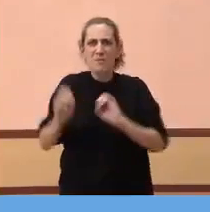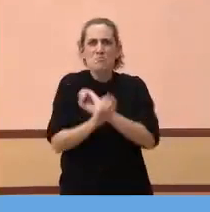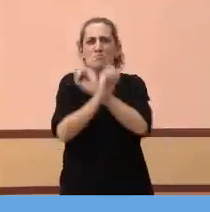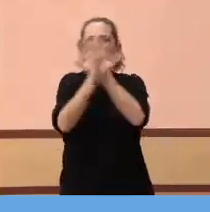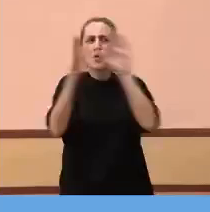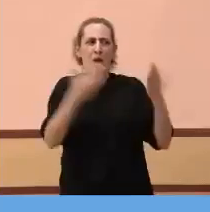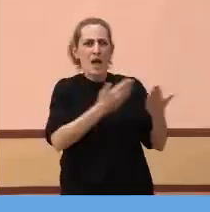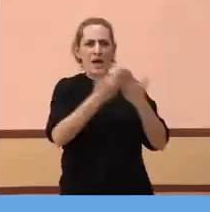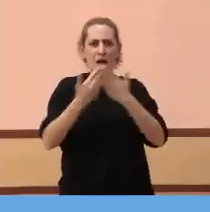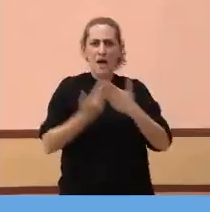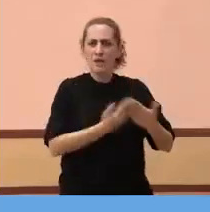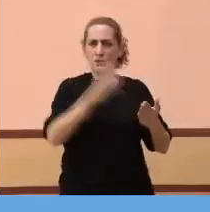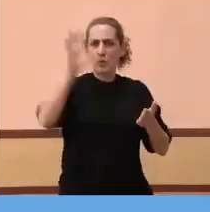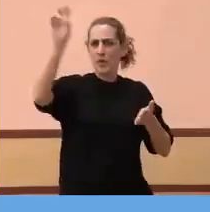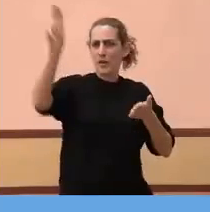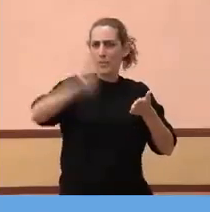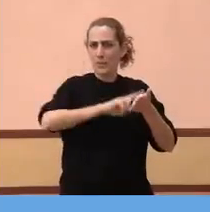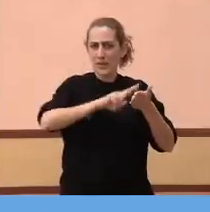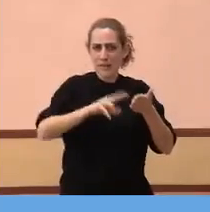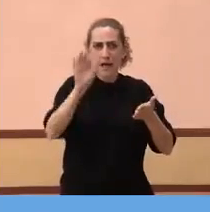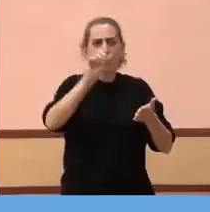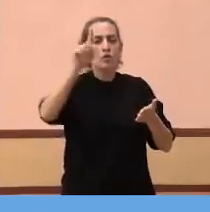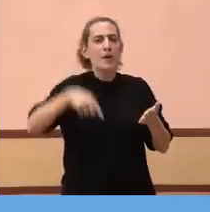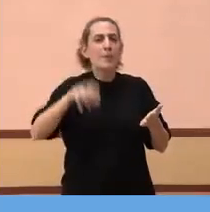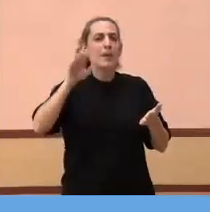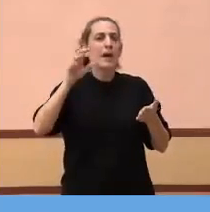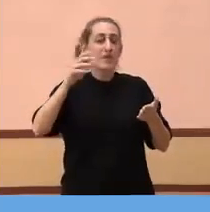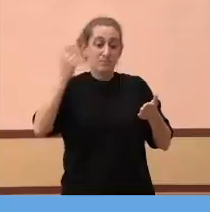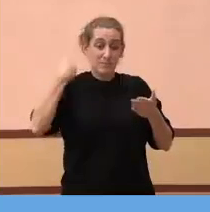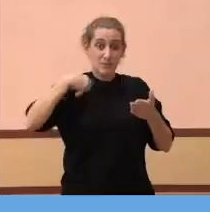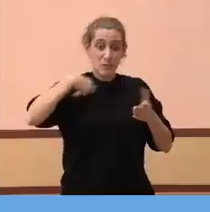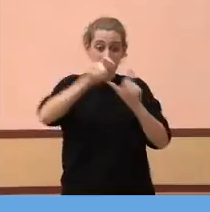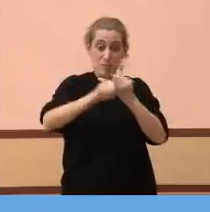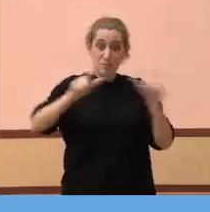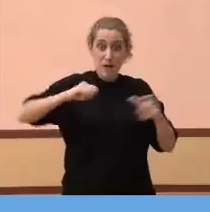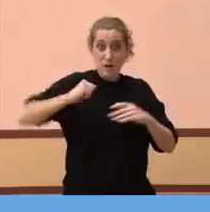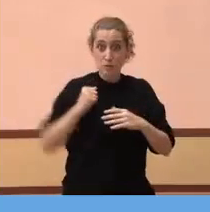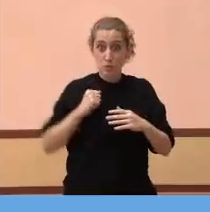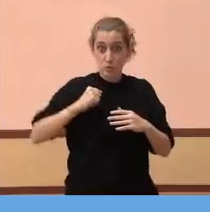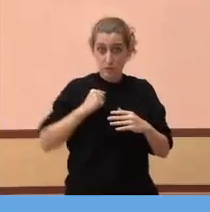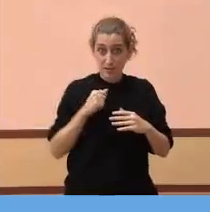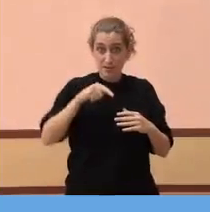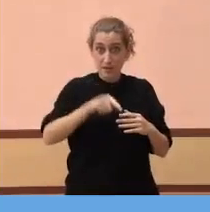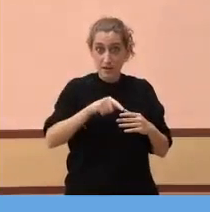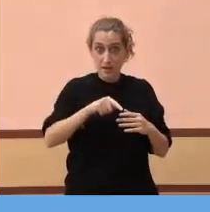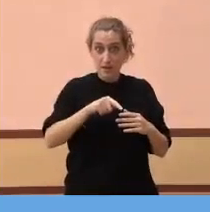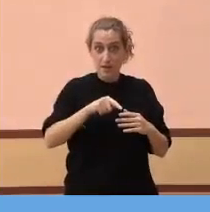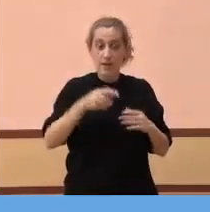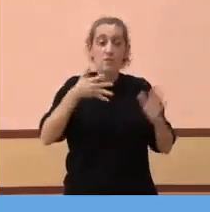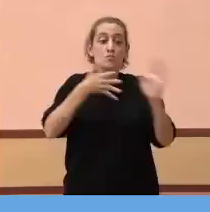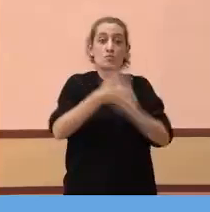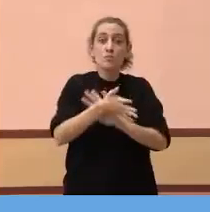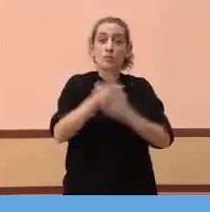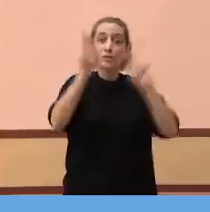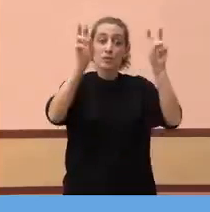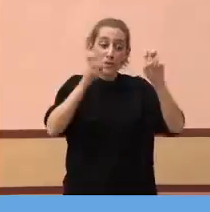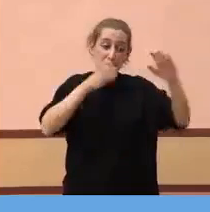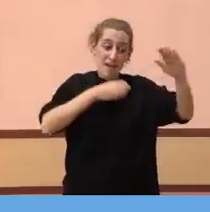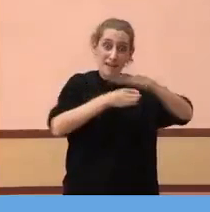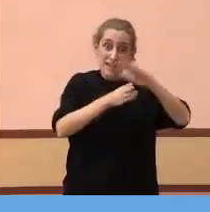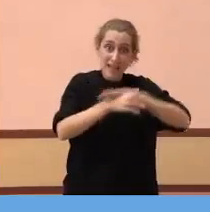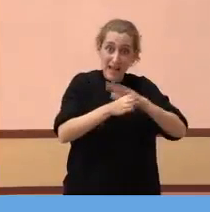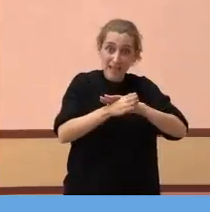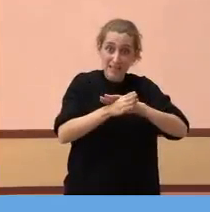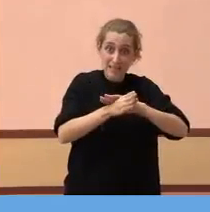amb la població escocesa, on la reducció d'ingrés de probabilitat de malaltia